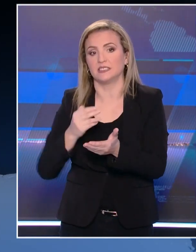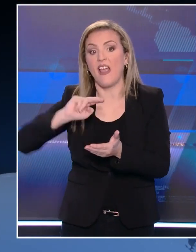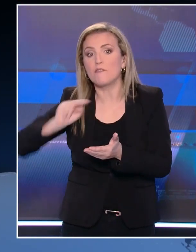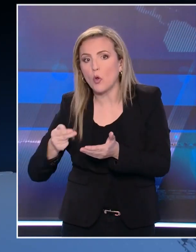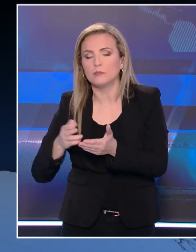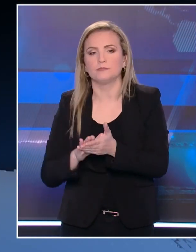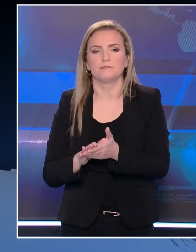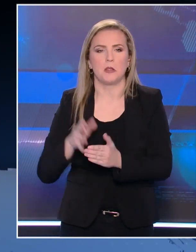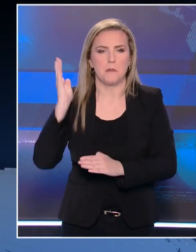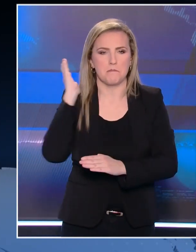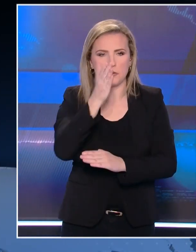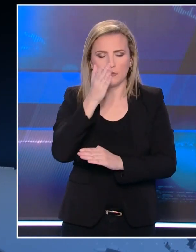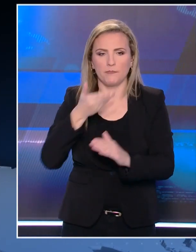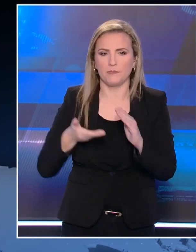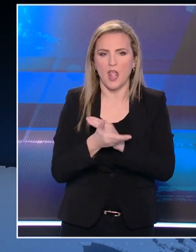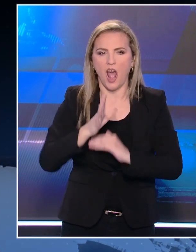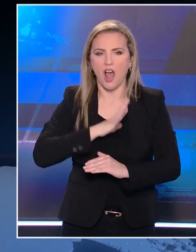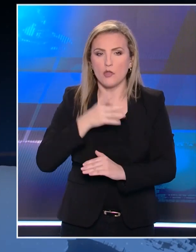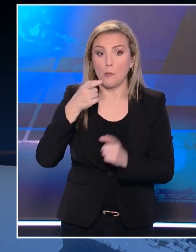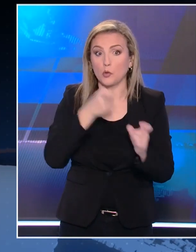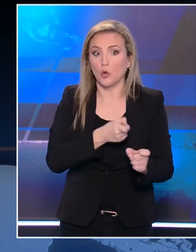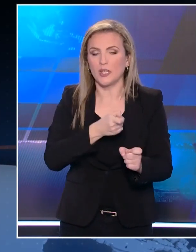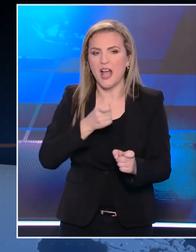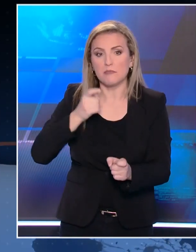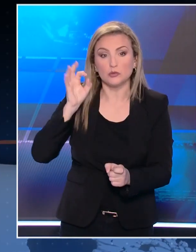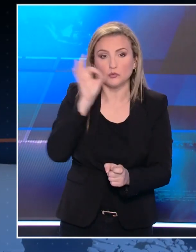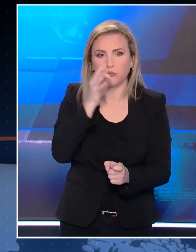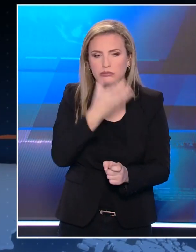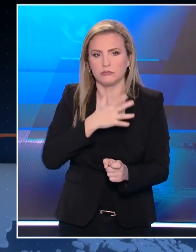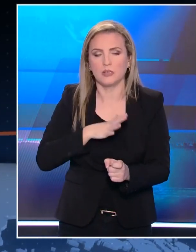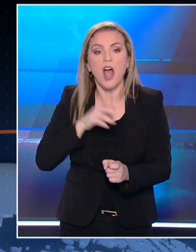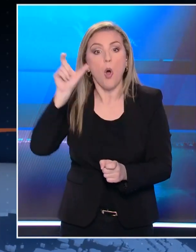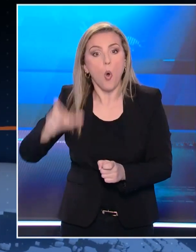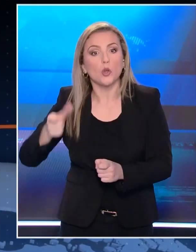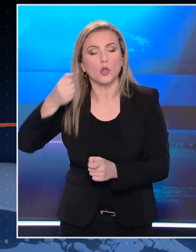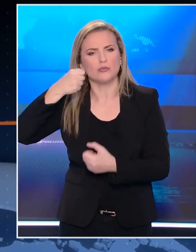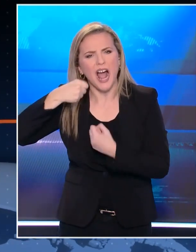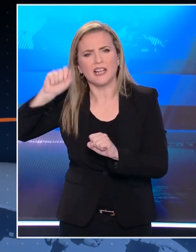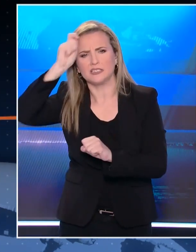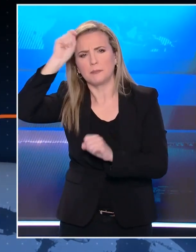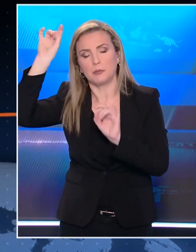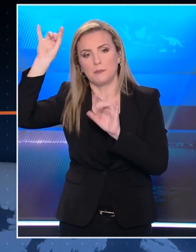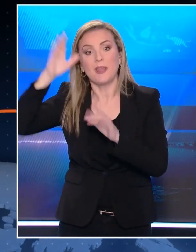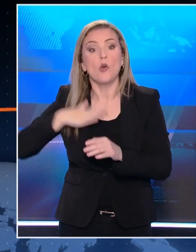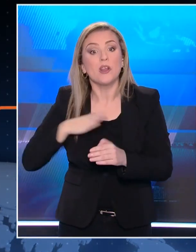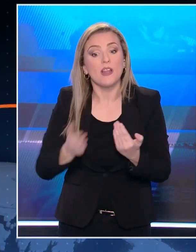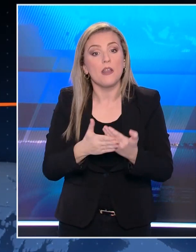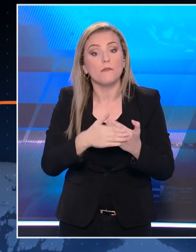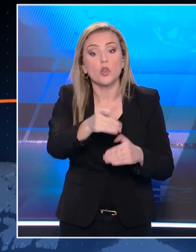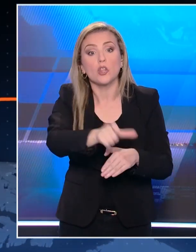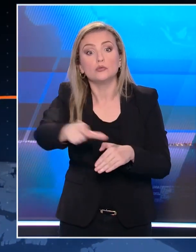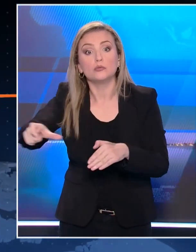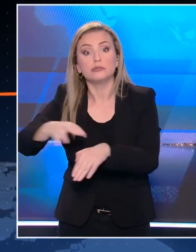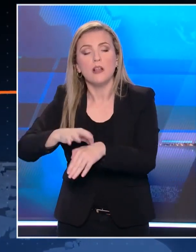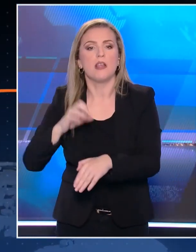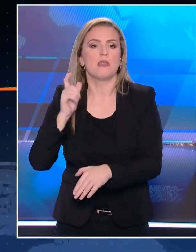ψεστογιατρού έχει ασκηθεί ποινική δίωξη για ανθρωποκτονία με δόλο, ενώ φαίνεται πως αρνείται όλες τις κατηγορίες. Ήθελα να τους βοηθήσω. Δεν πίστευα ότι θα τους κάνει